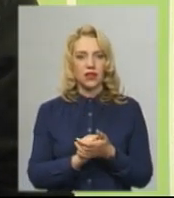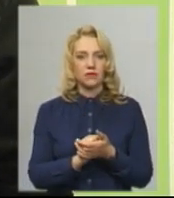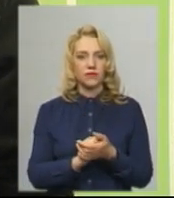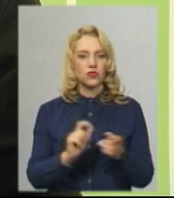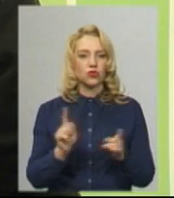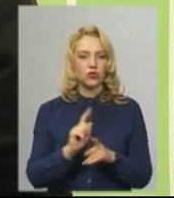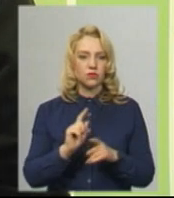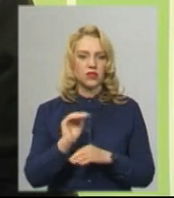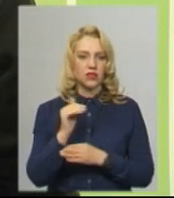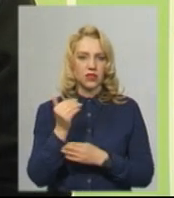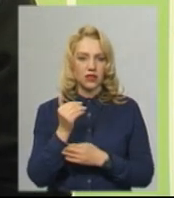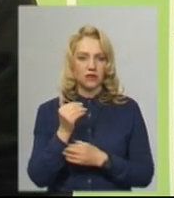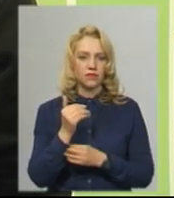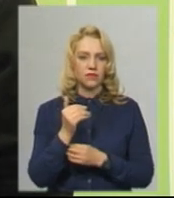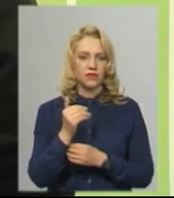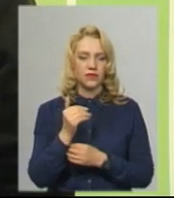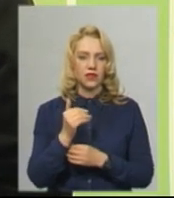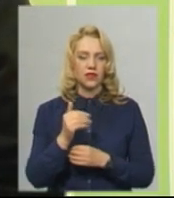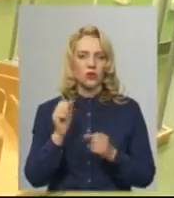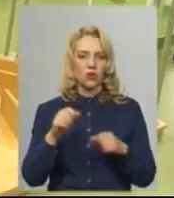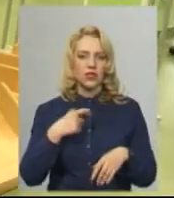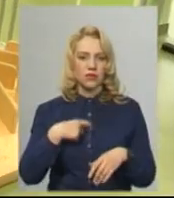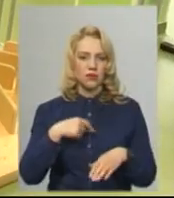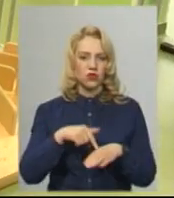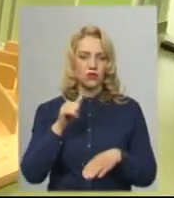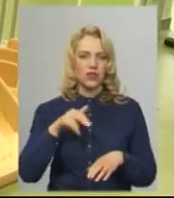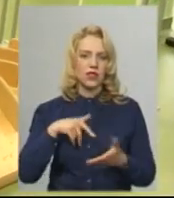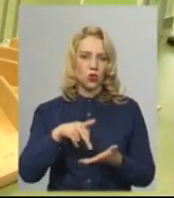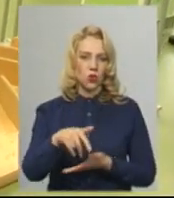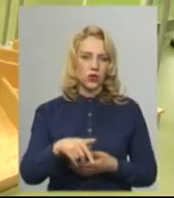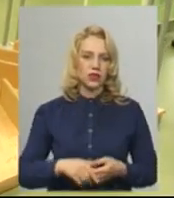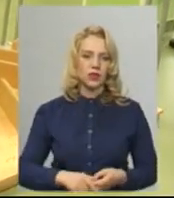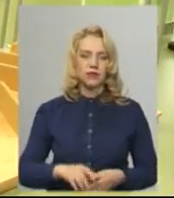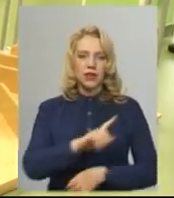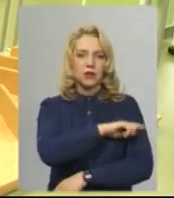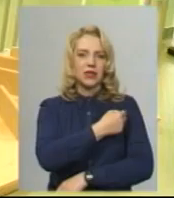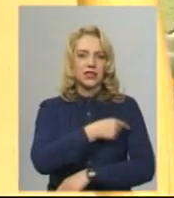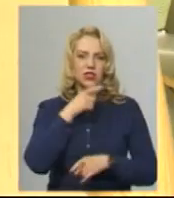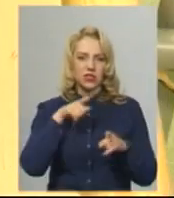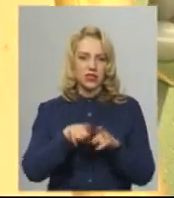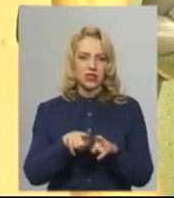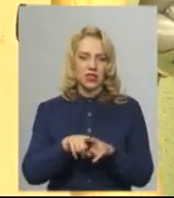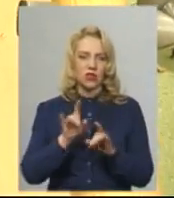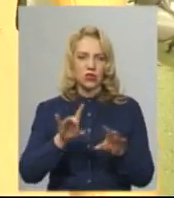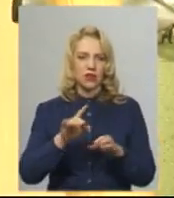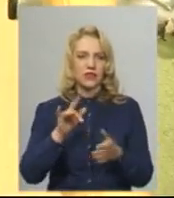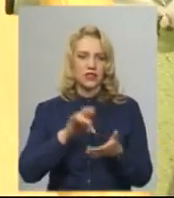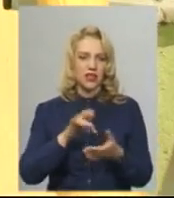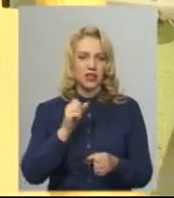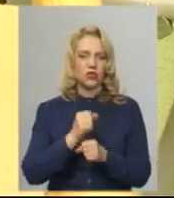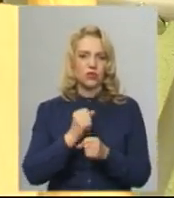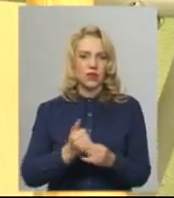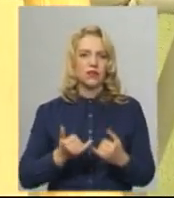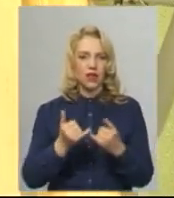того, щоб ця дитина вільно собі могла відчувати і ходити. Медична сестра Ганна Бондар каже, що у центрі до кожної дитини розробляли